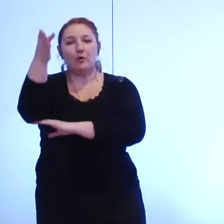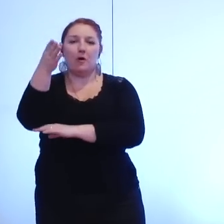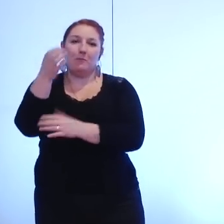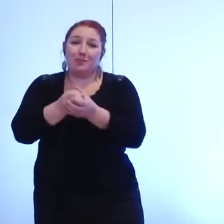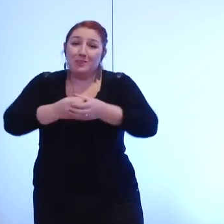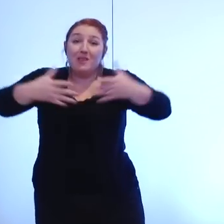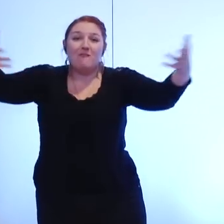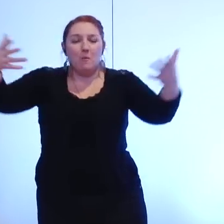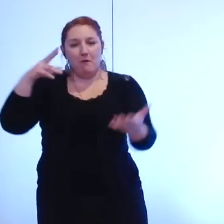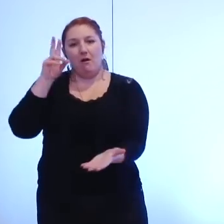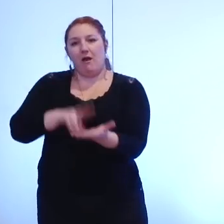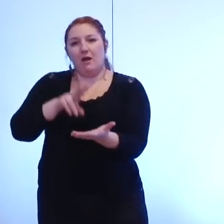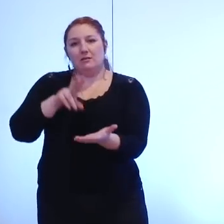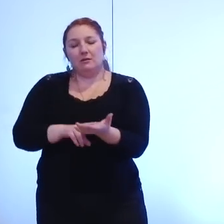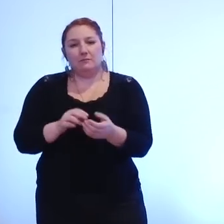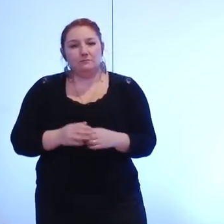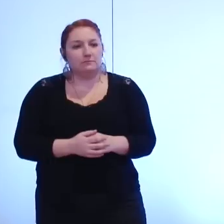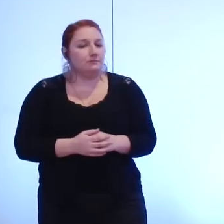ce qui